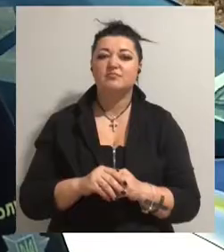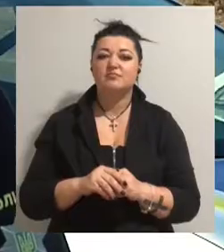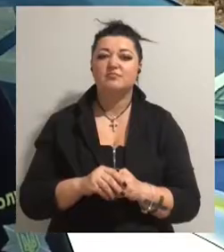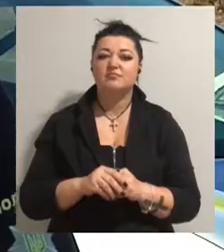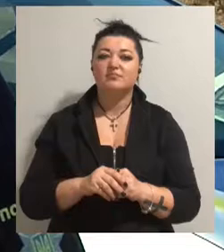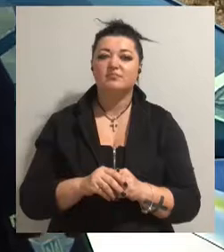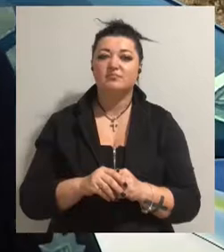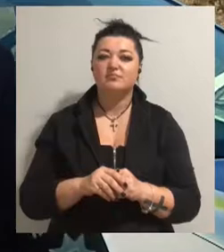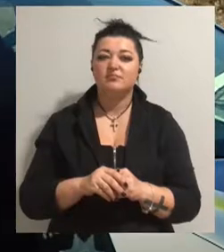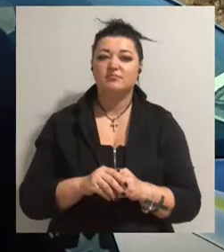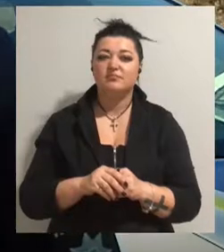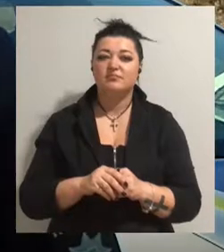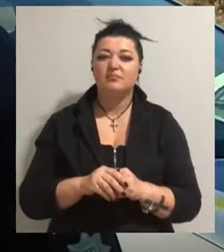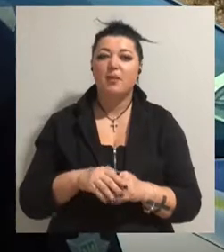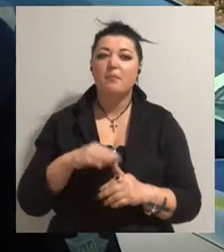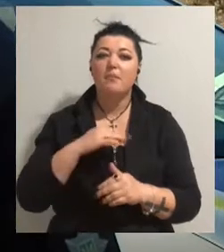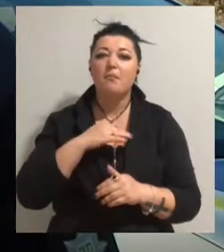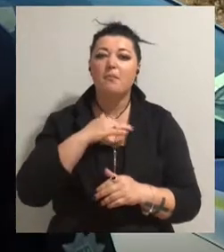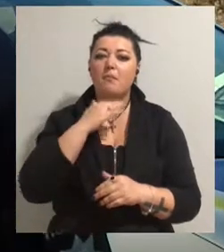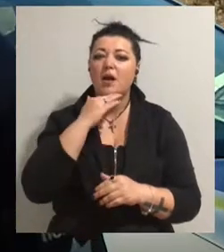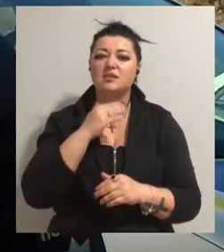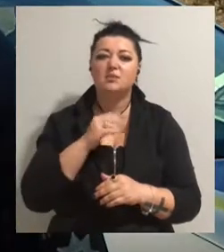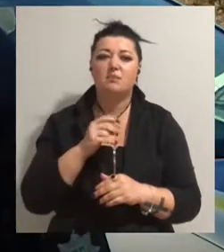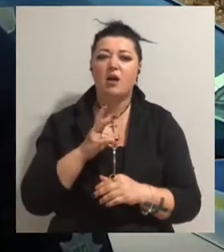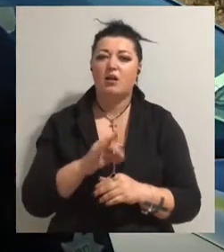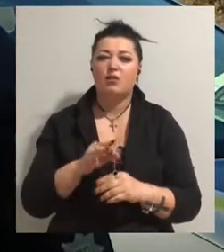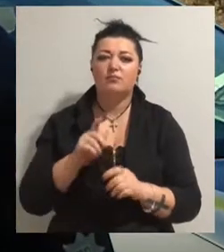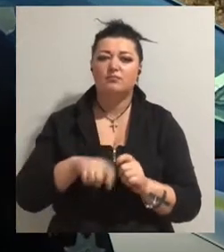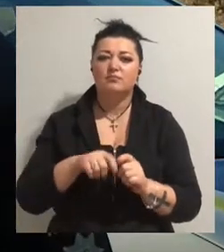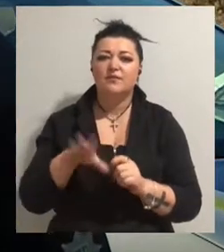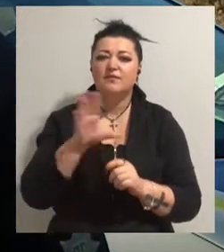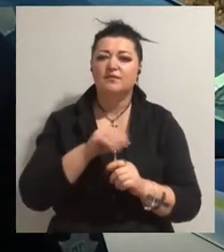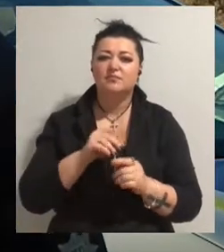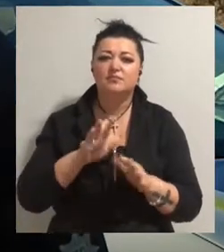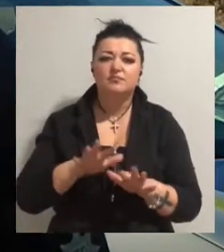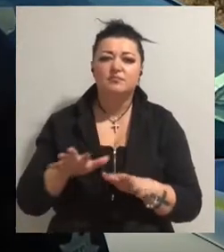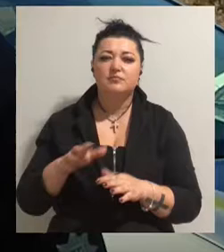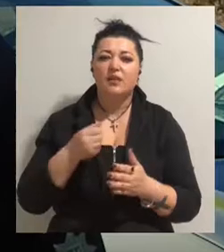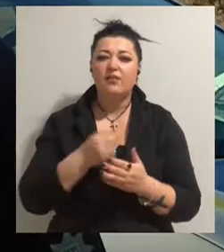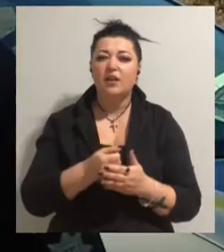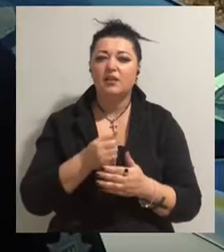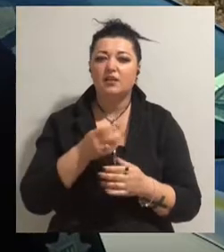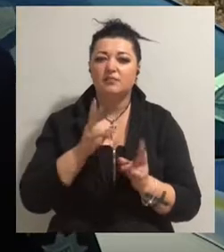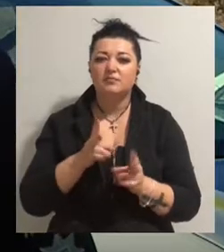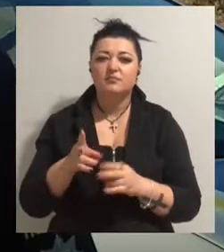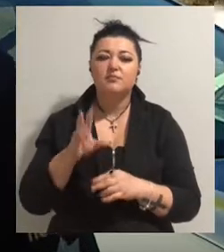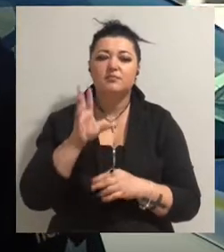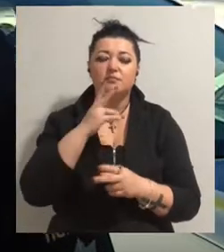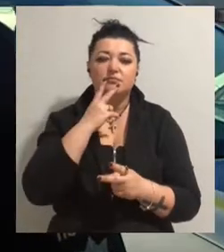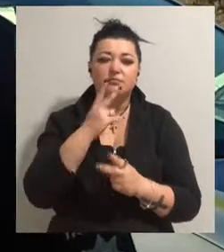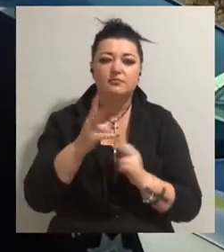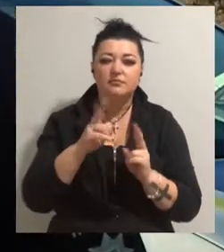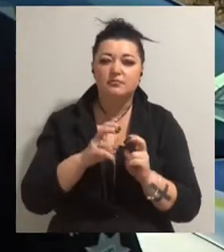Максимально обстежуємо всі аварійні ділянки. Підходимо комплексно до цих питань від